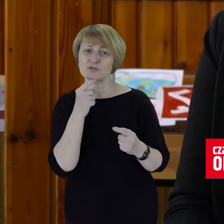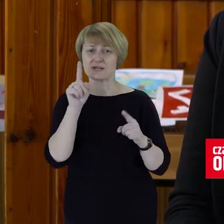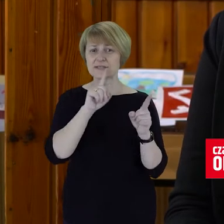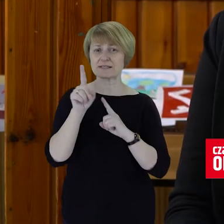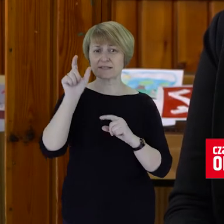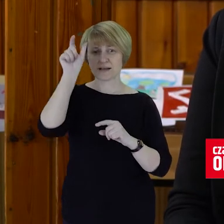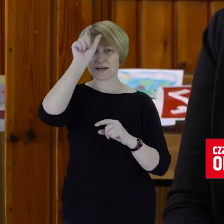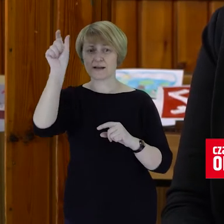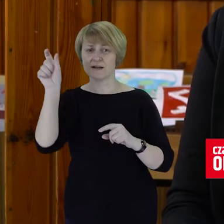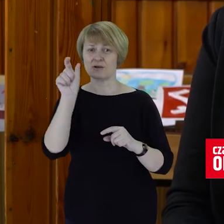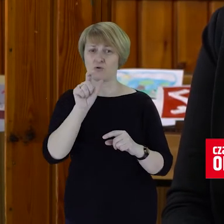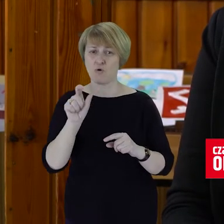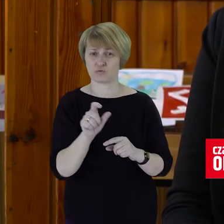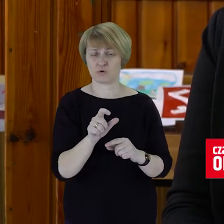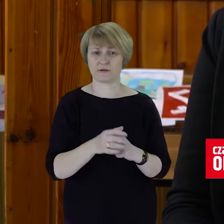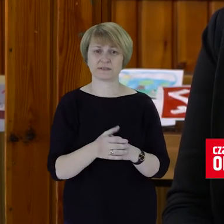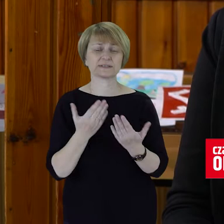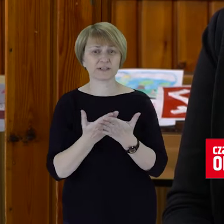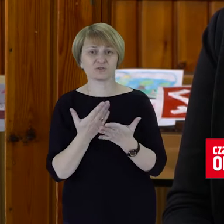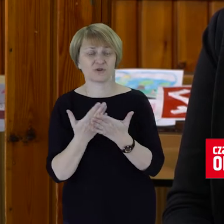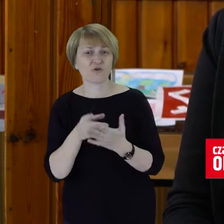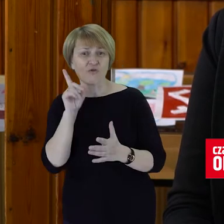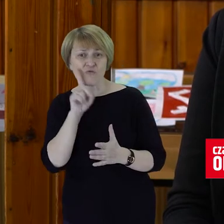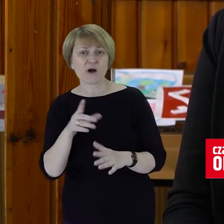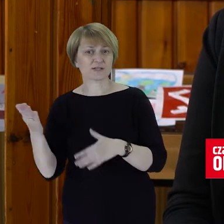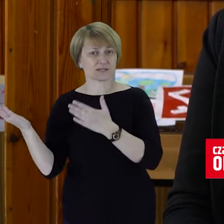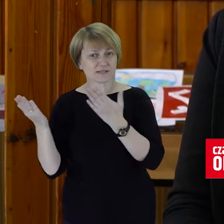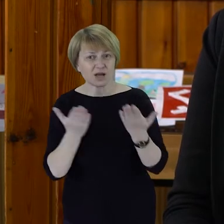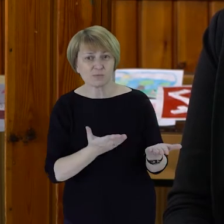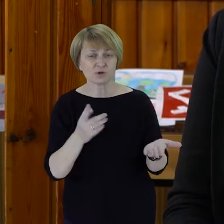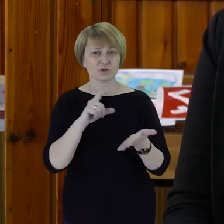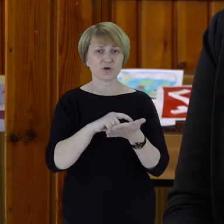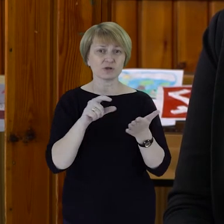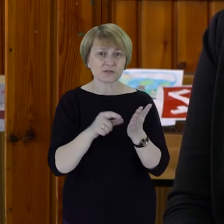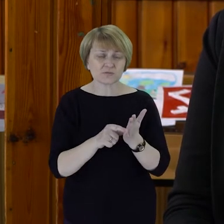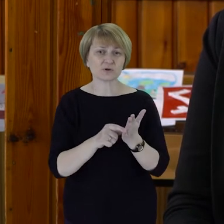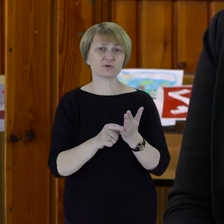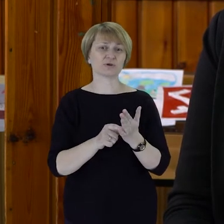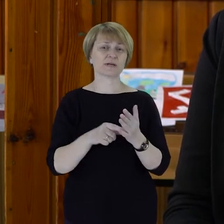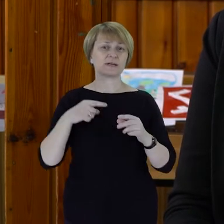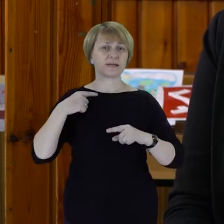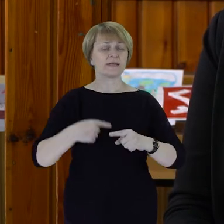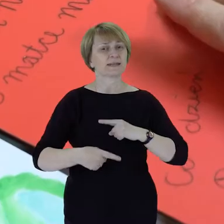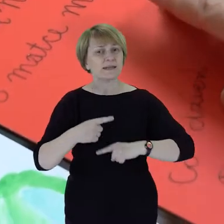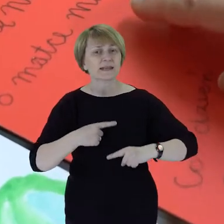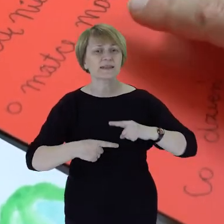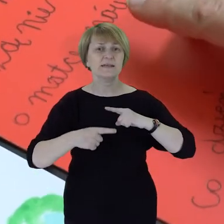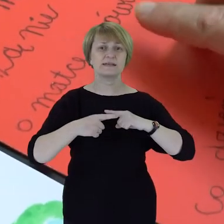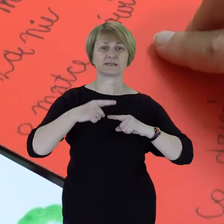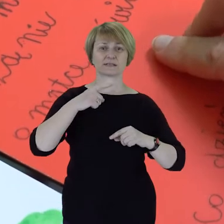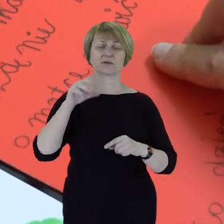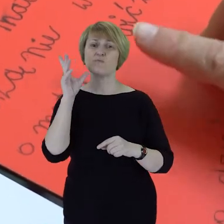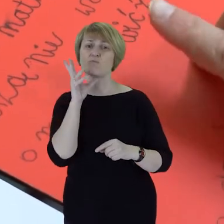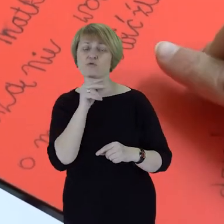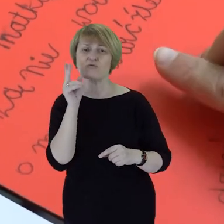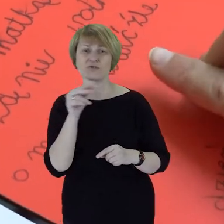naprawdę oznacza. Dlatego właśnie zapraszamy tutaj do naszej szkolnej izby tradycji, gdzie mówimy o tym